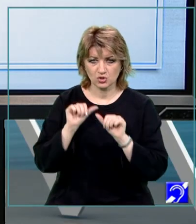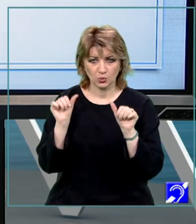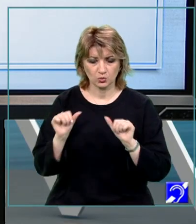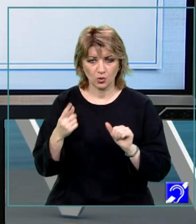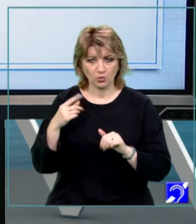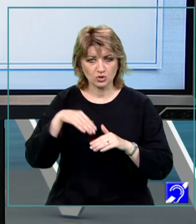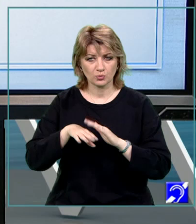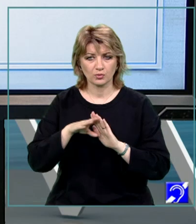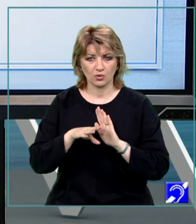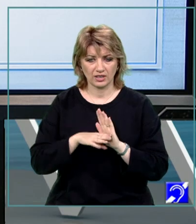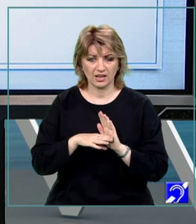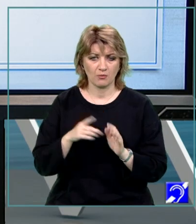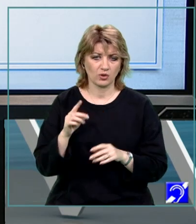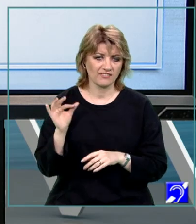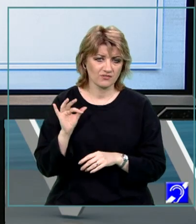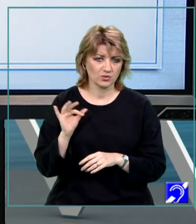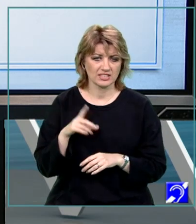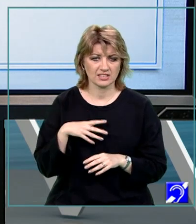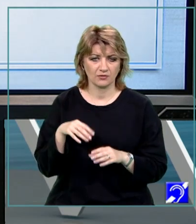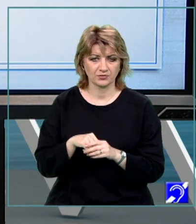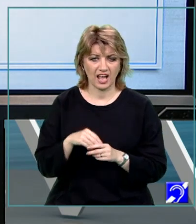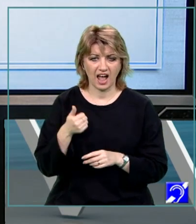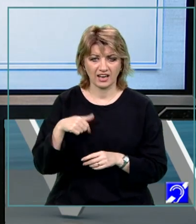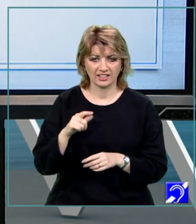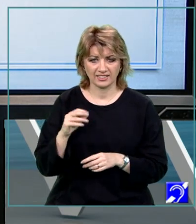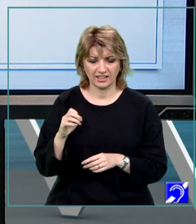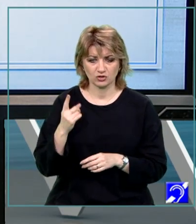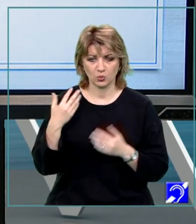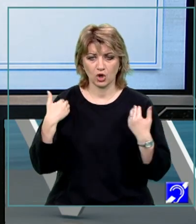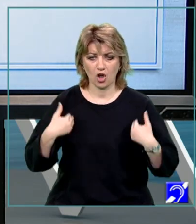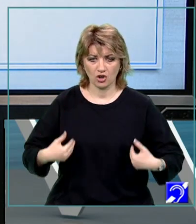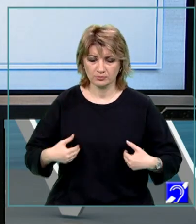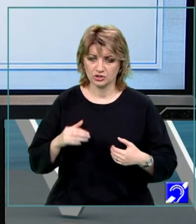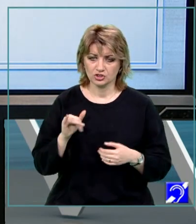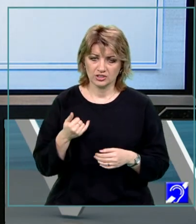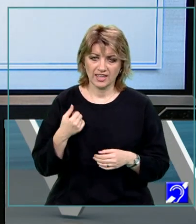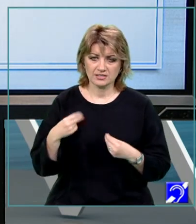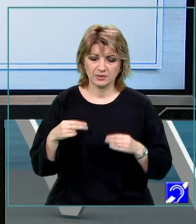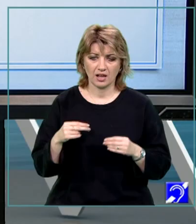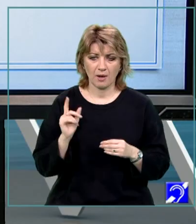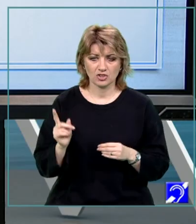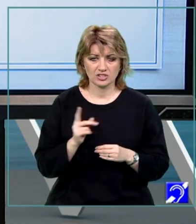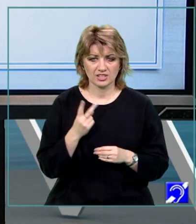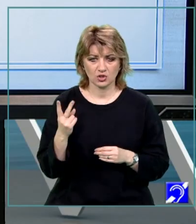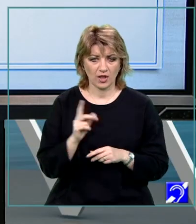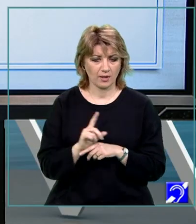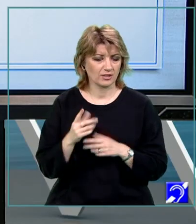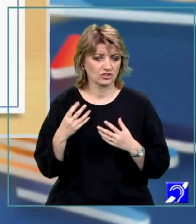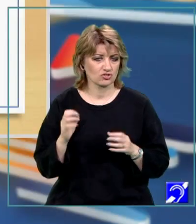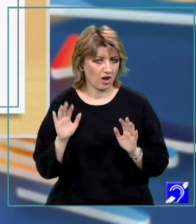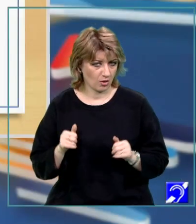subprogram, structura unei funcții, este compusă dintr-un antet și un corp și vom explica pe rând ce conțin aceste două elemente.